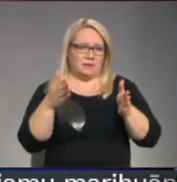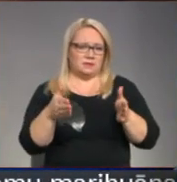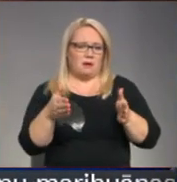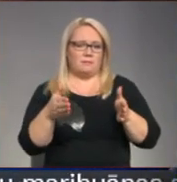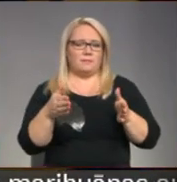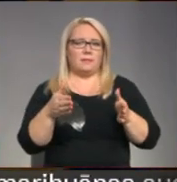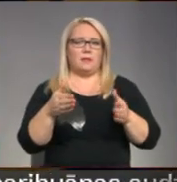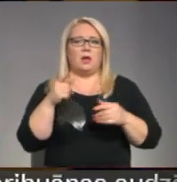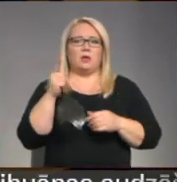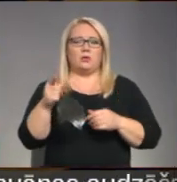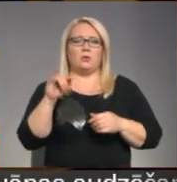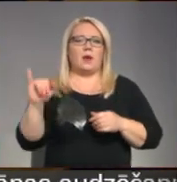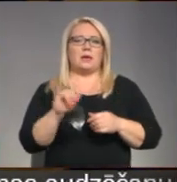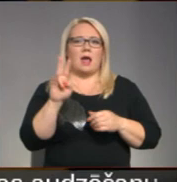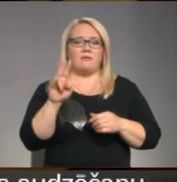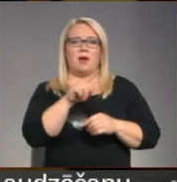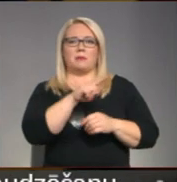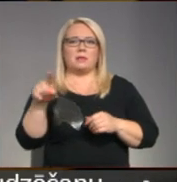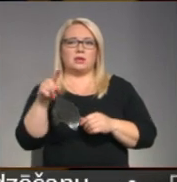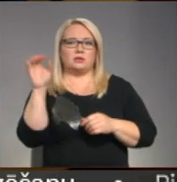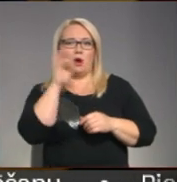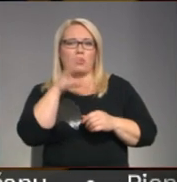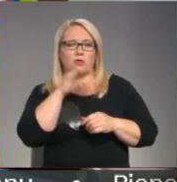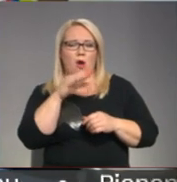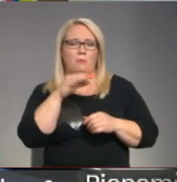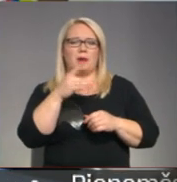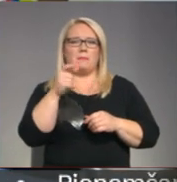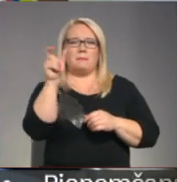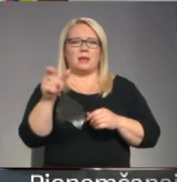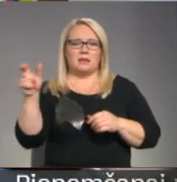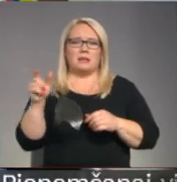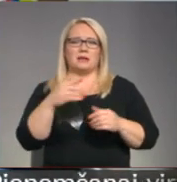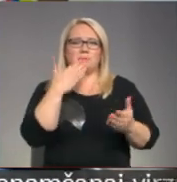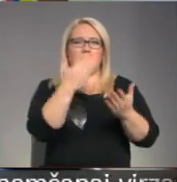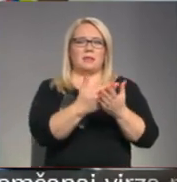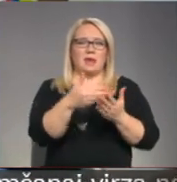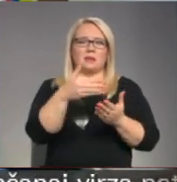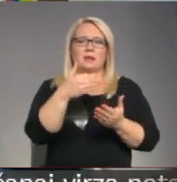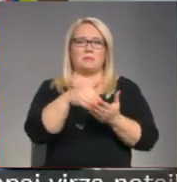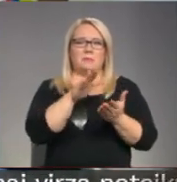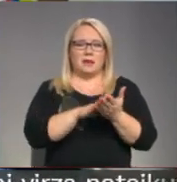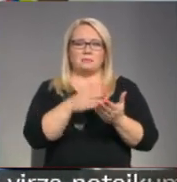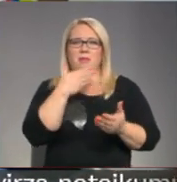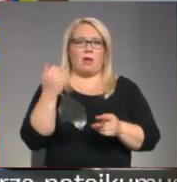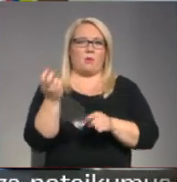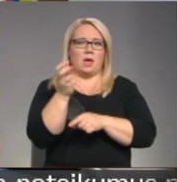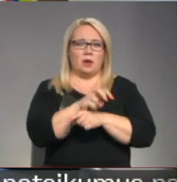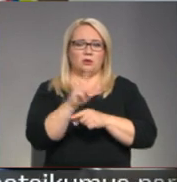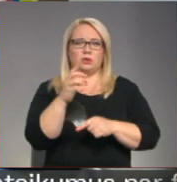slimnīcā, kur no janvāra līdz oktobrim pacienti, kas uz pieteiktu vizīti nav ieradušies, ir